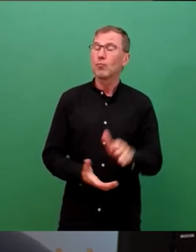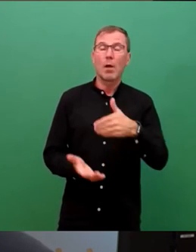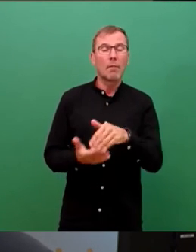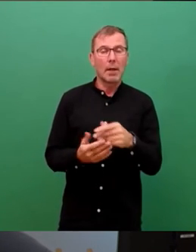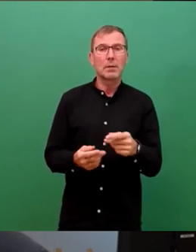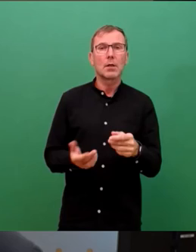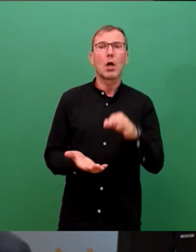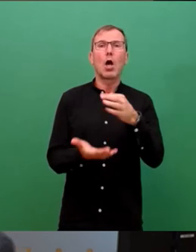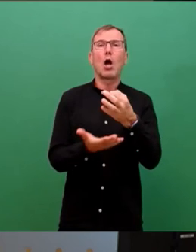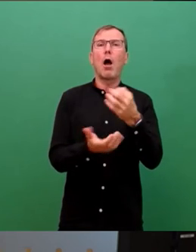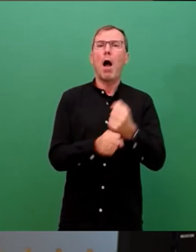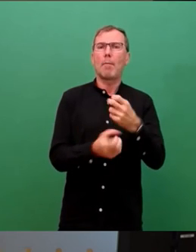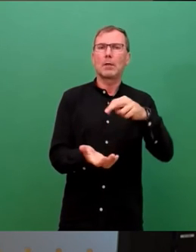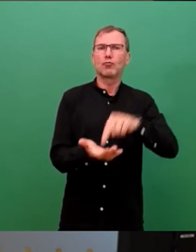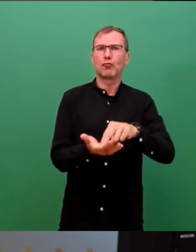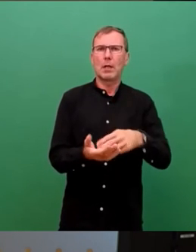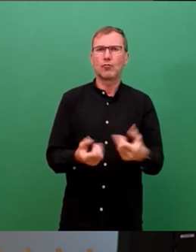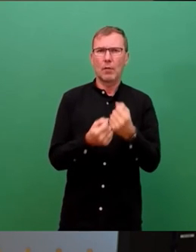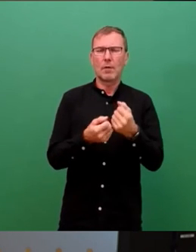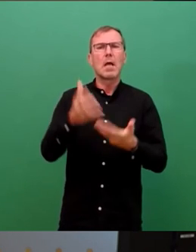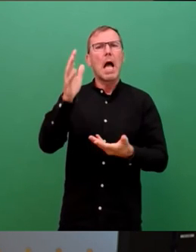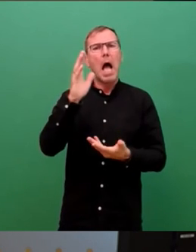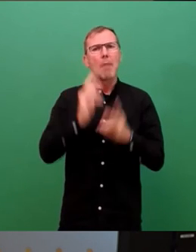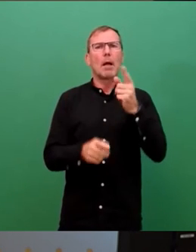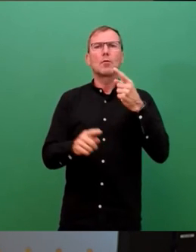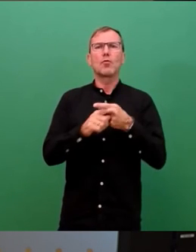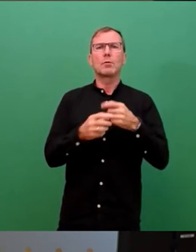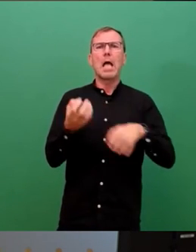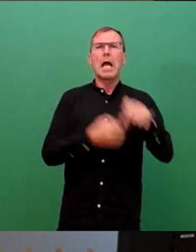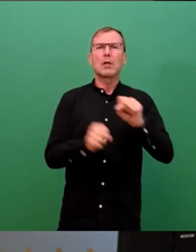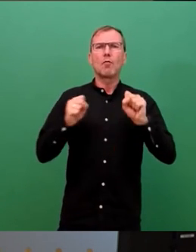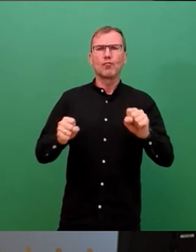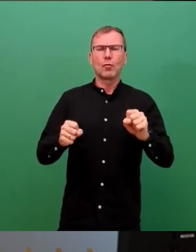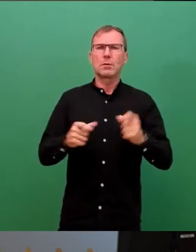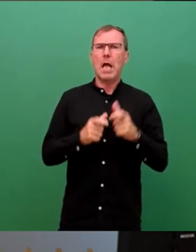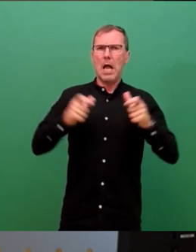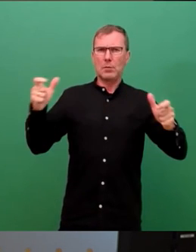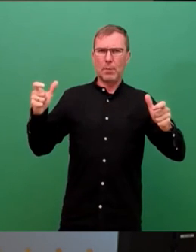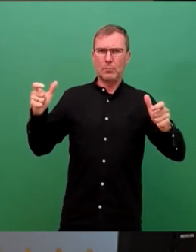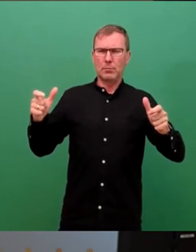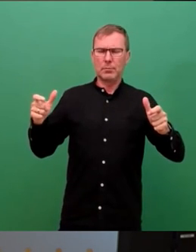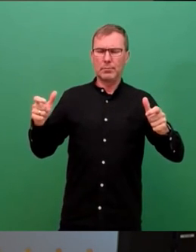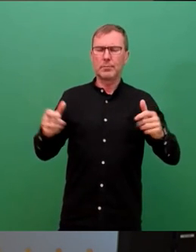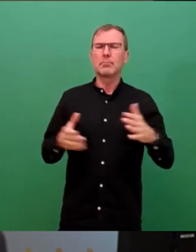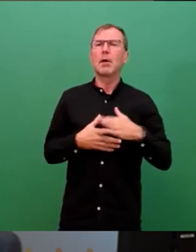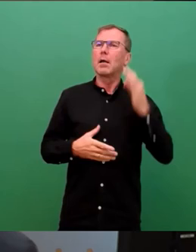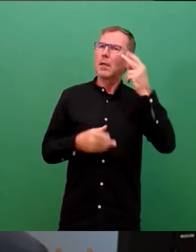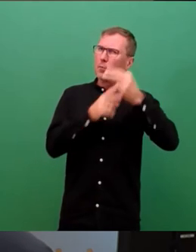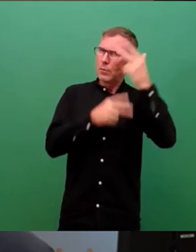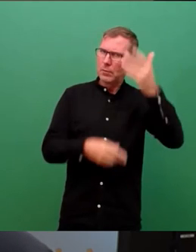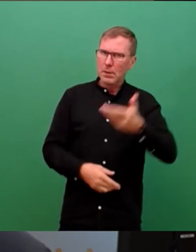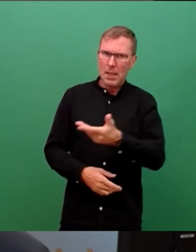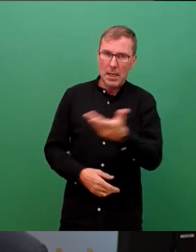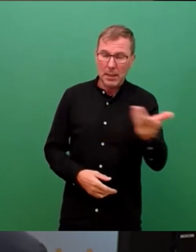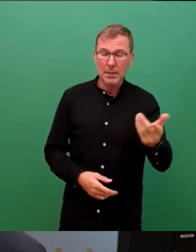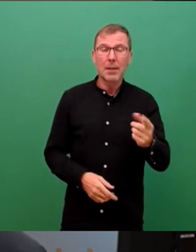schaffen und ebenso den Brand- und Katastrophenschutz ausbauen. Meine Damen und Herren, wir können nur das